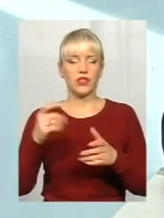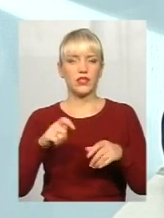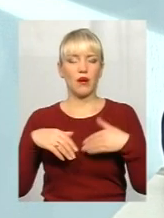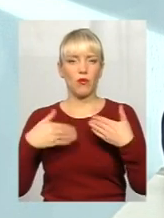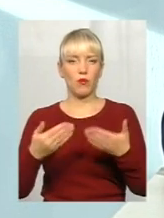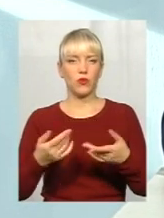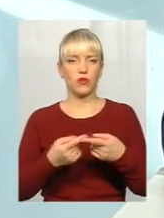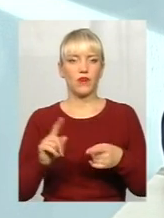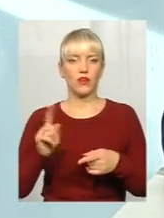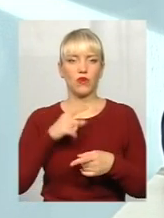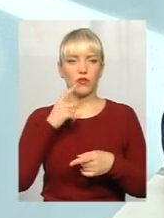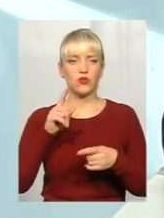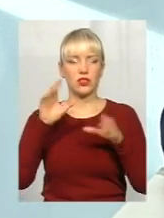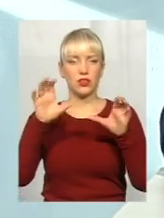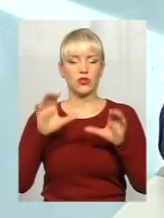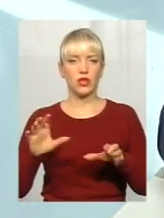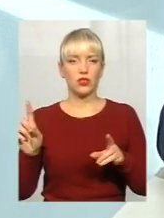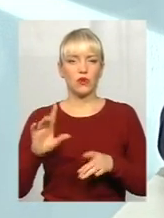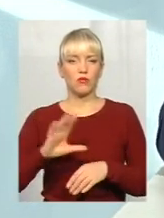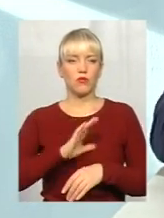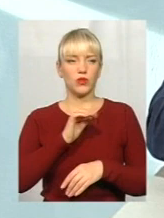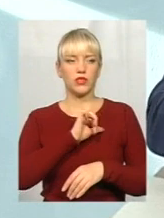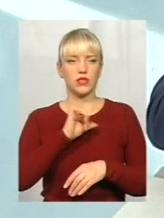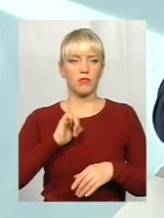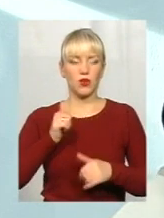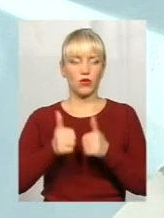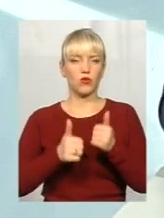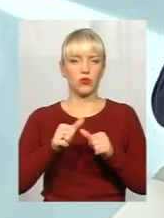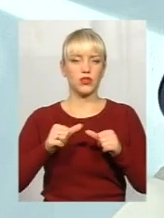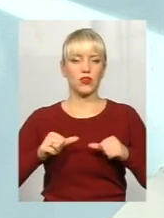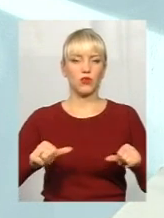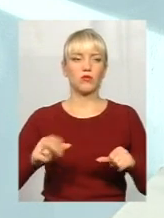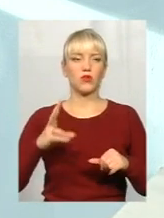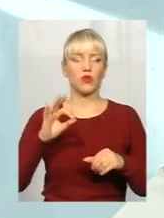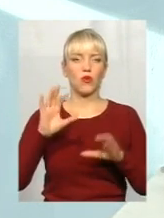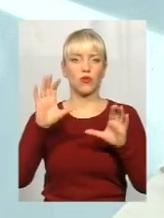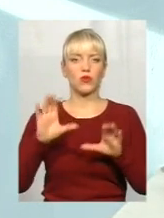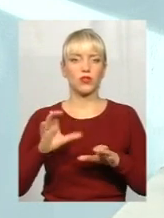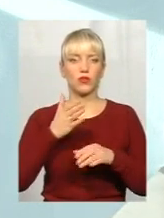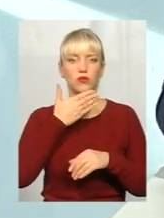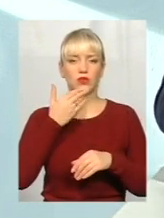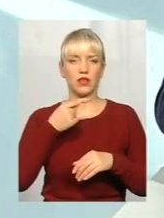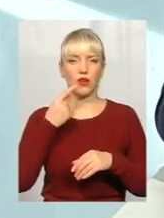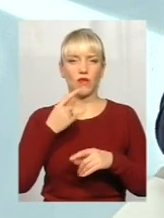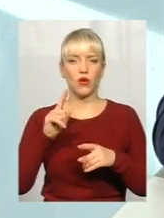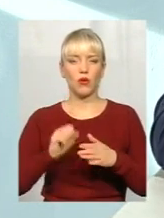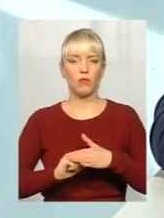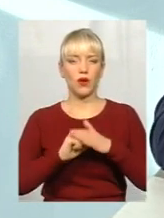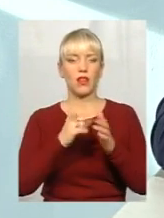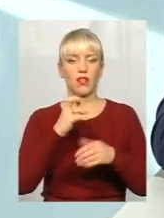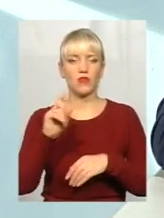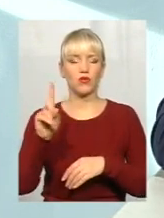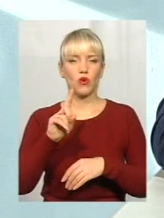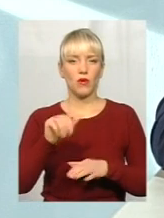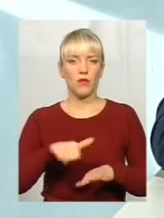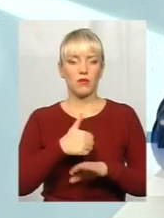про те, що це антиконституційно, що були самі конкурсні комісії. Але, знову ж, Конституція не говорить, опираючись на що прем'єр